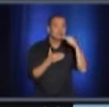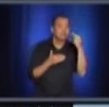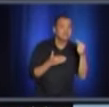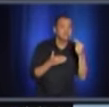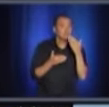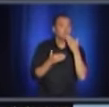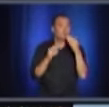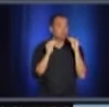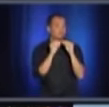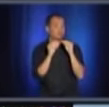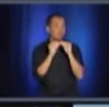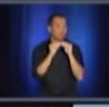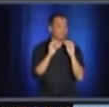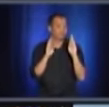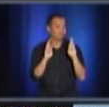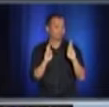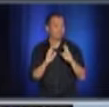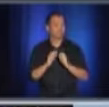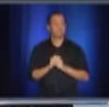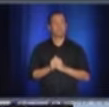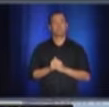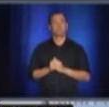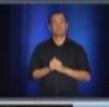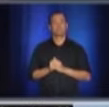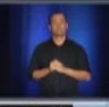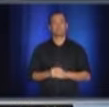prochaines semaines. Merci. Les prochaines questions. Merci.